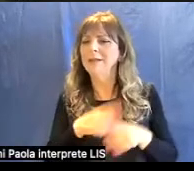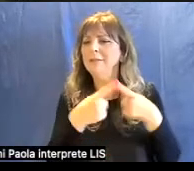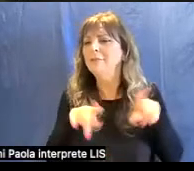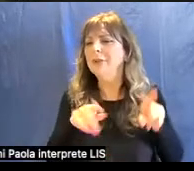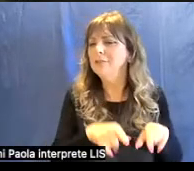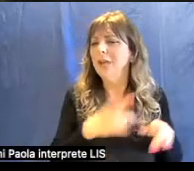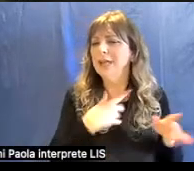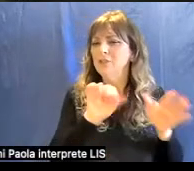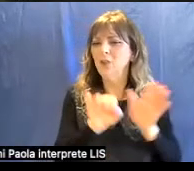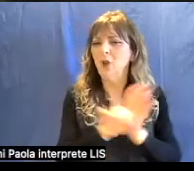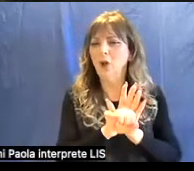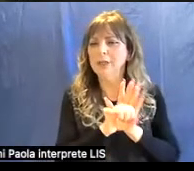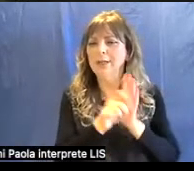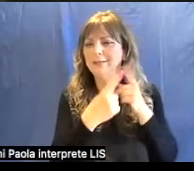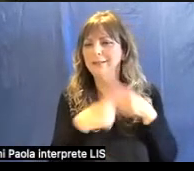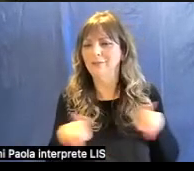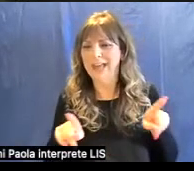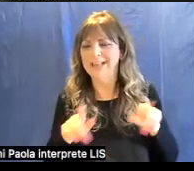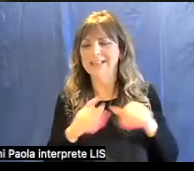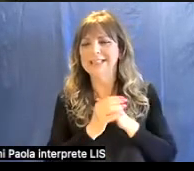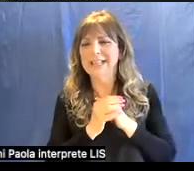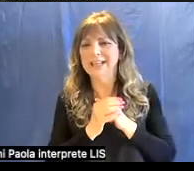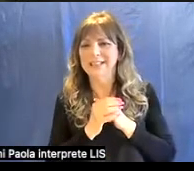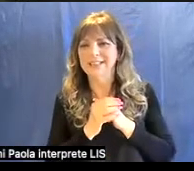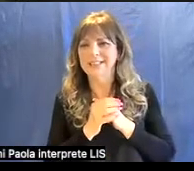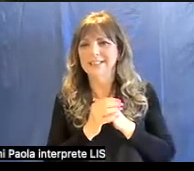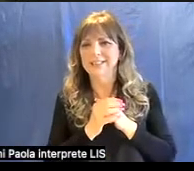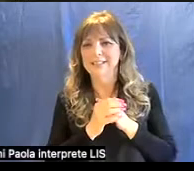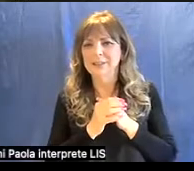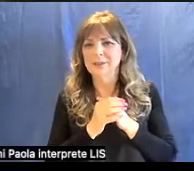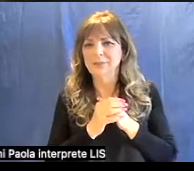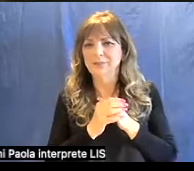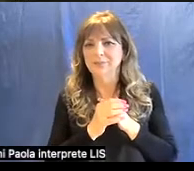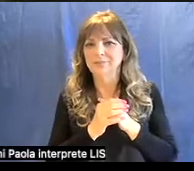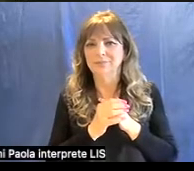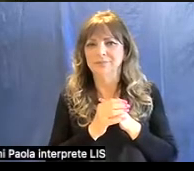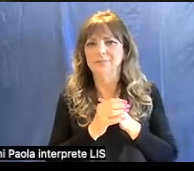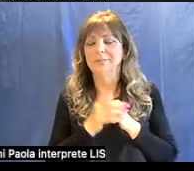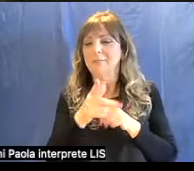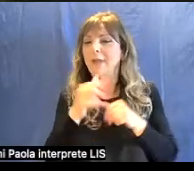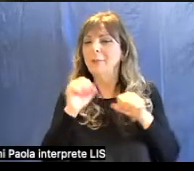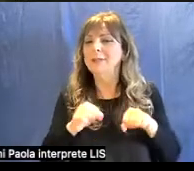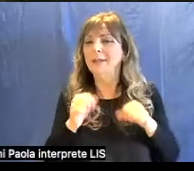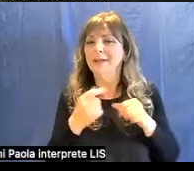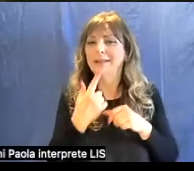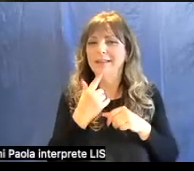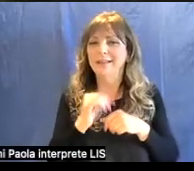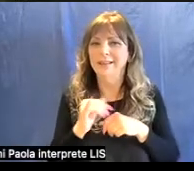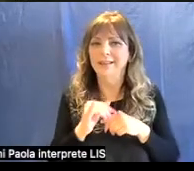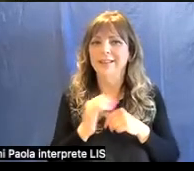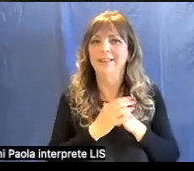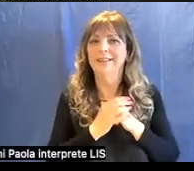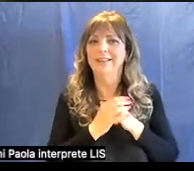storia un po' diversa. è stata in primo luogo abitata da